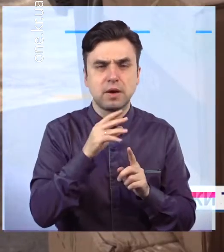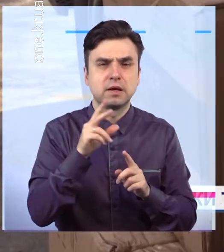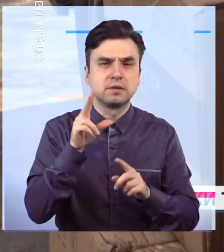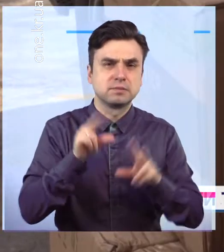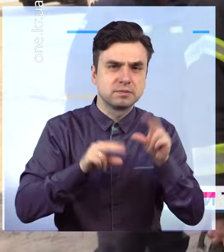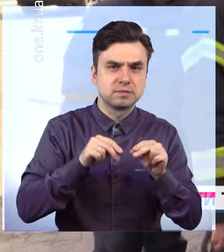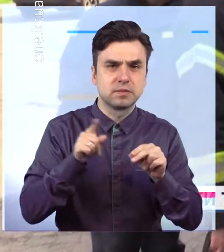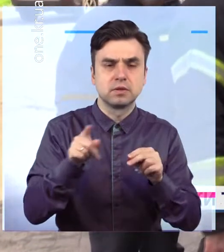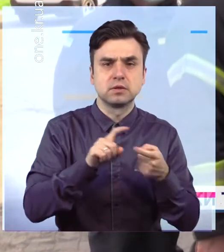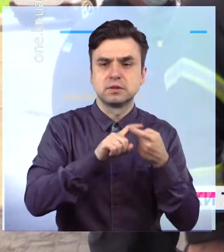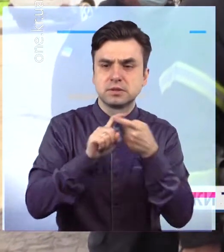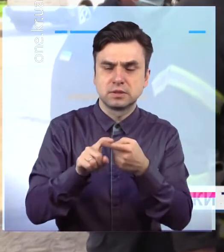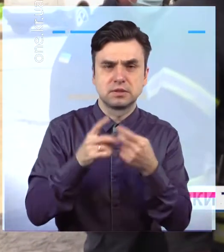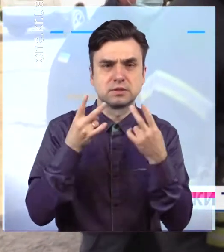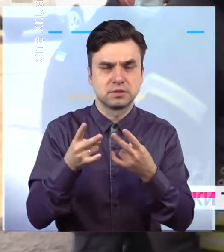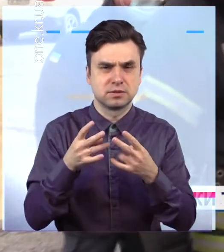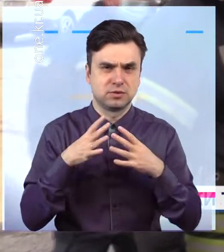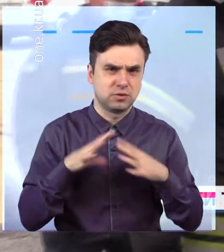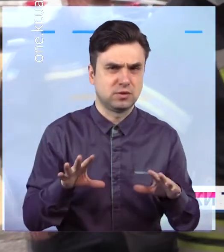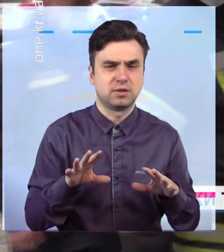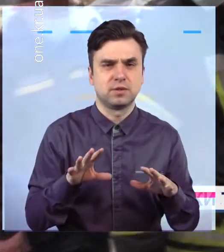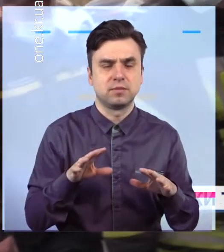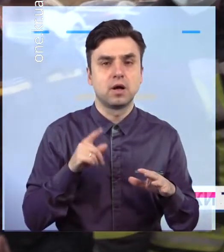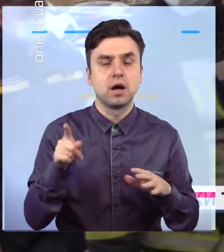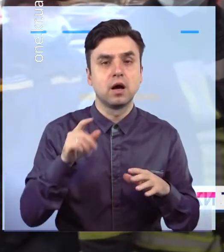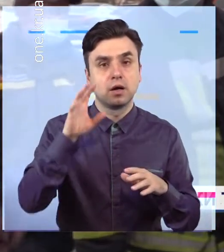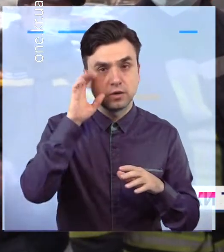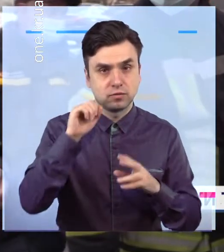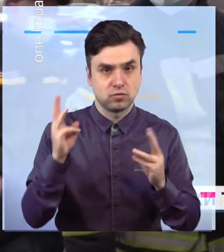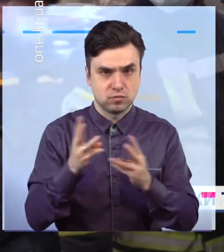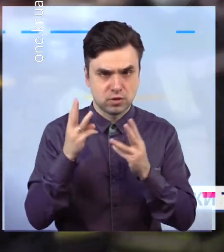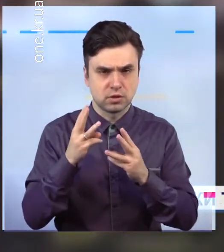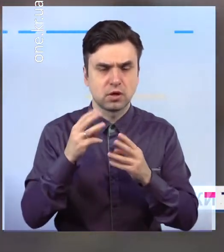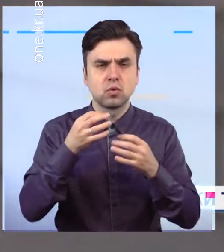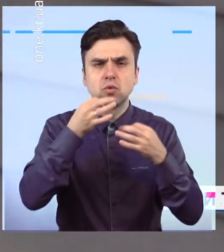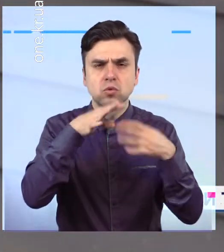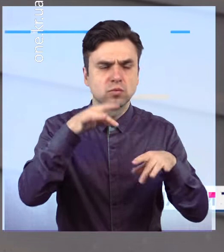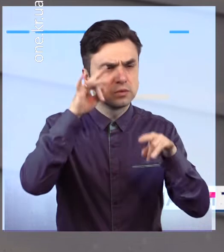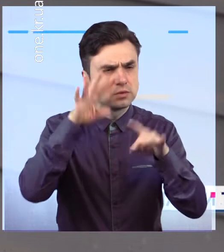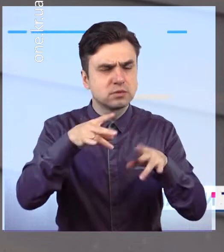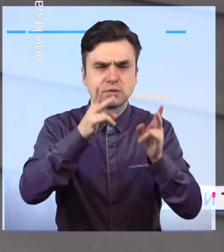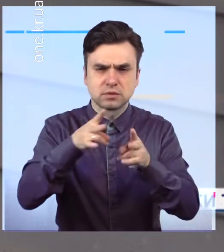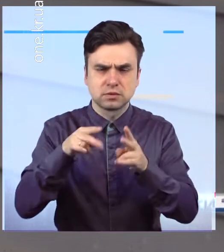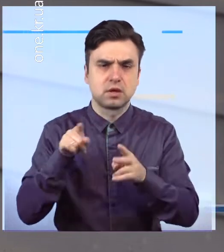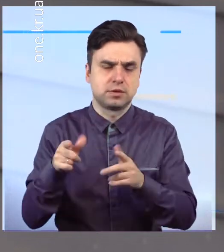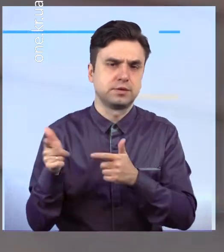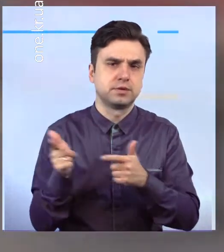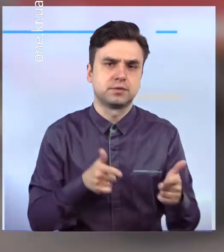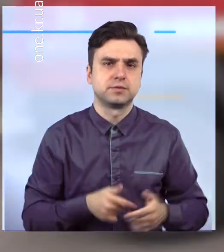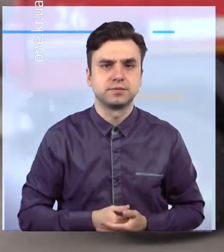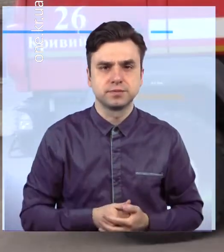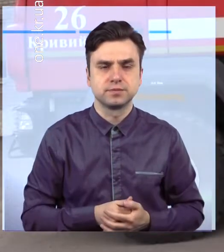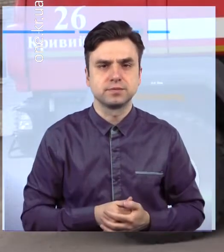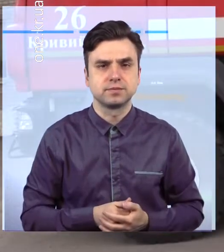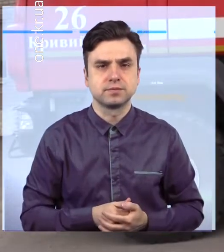невикористаним. Але криворізькі рятувальники готові до будь-якого розвитку подій щоденно. Олександр Фефілатів, Олег Нікітін, Перший